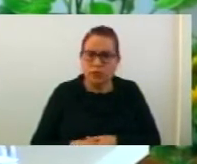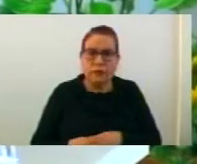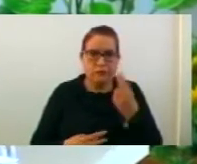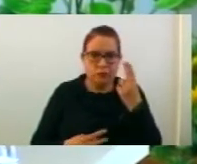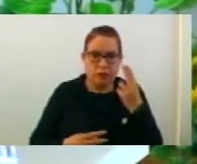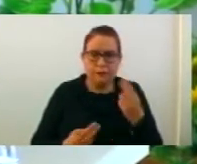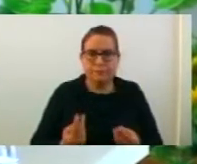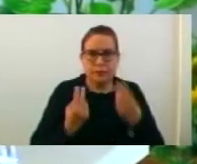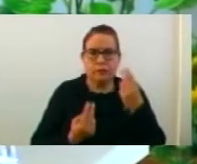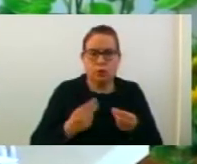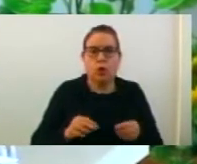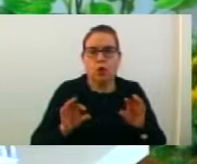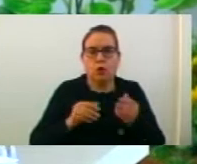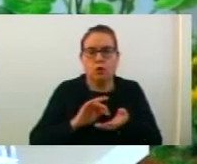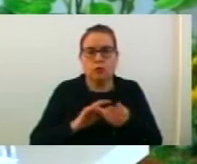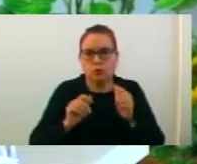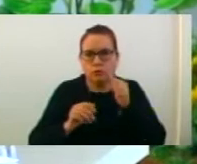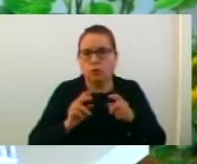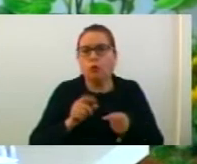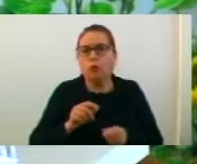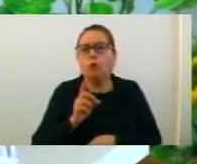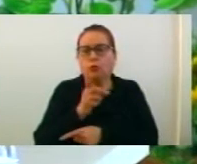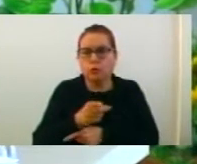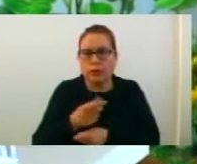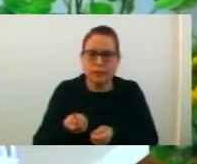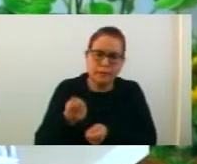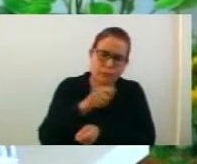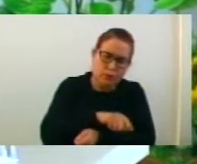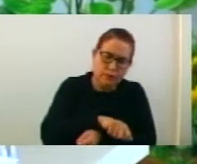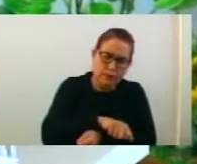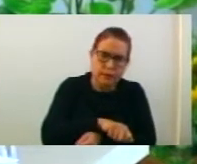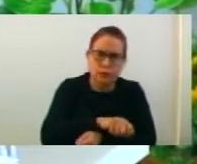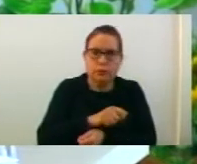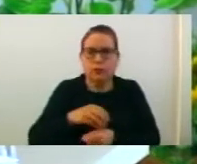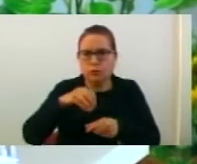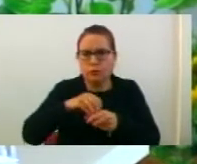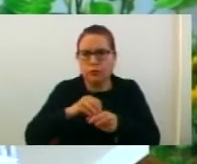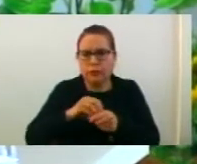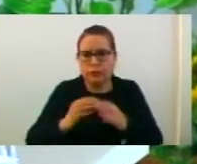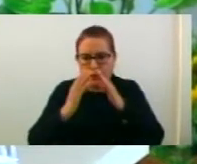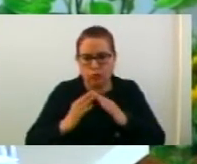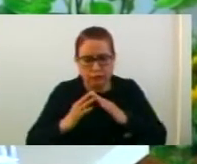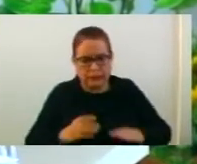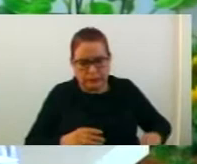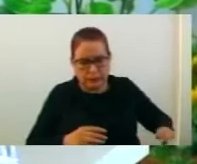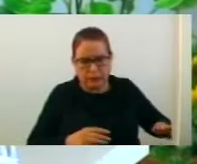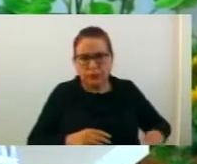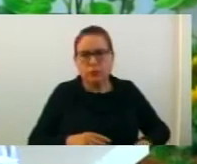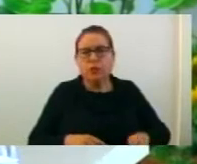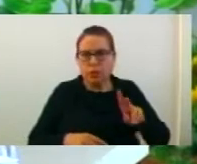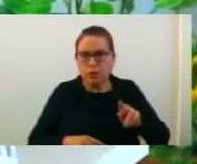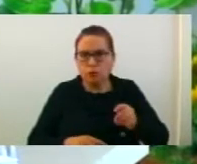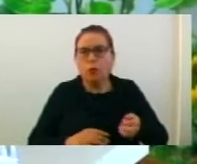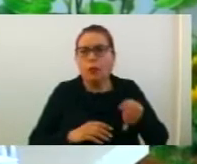глас не ставам точка 10, односно одлуката за изменување и дополување на статутот на Дом за деца и млади Благојанков Мучите от